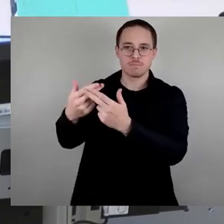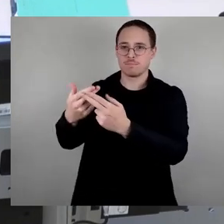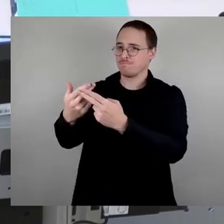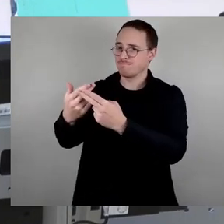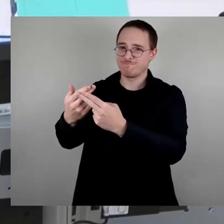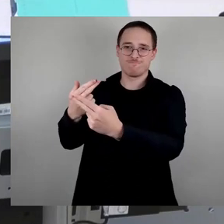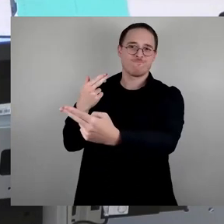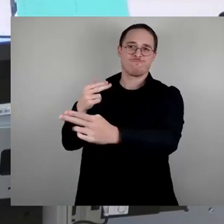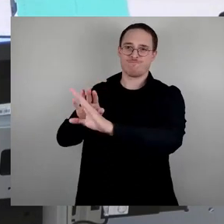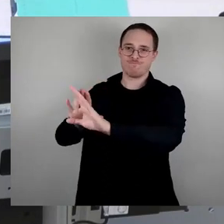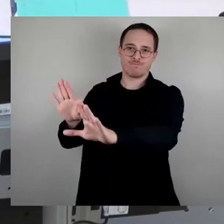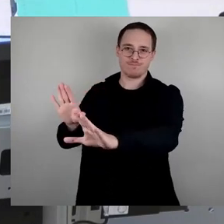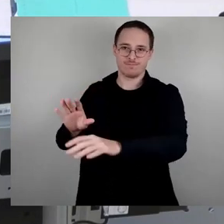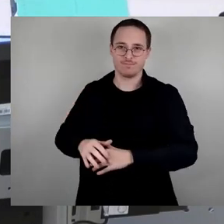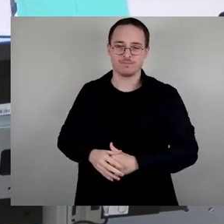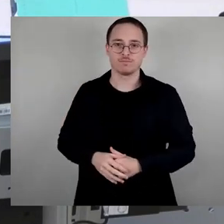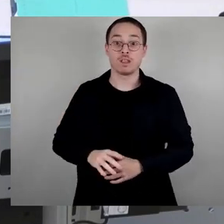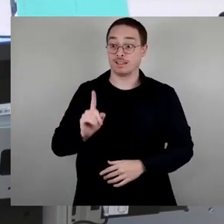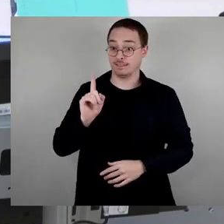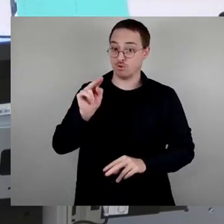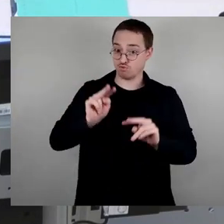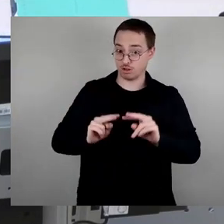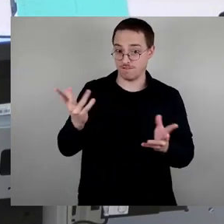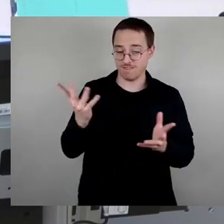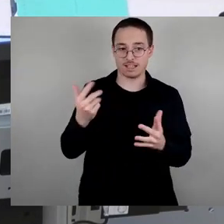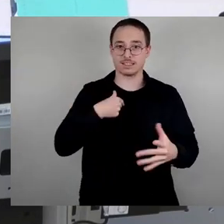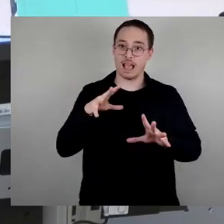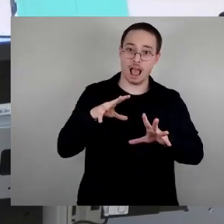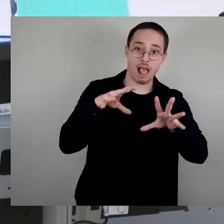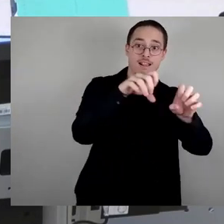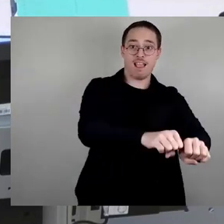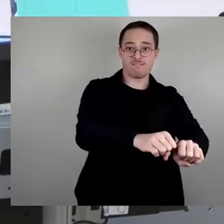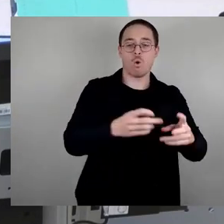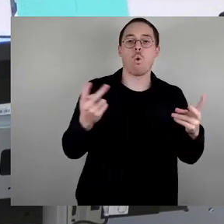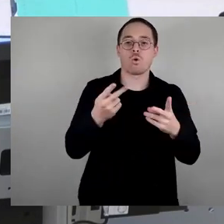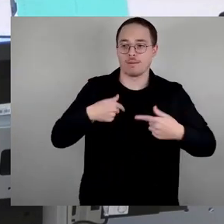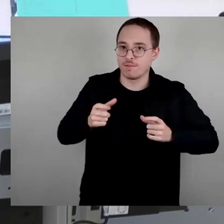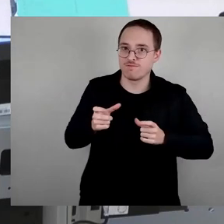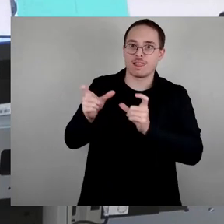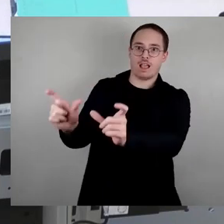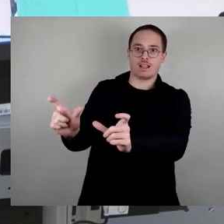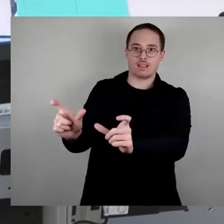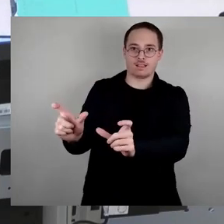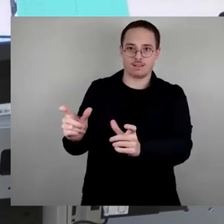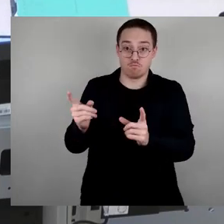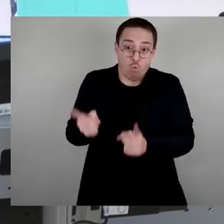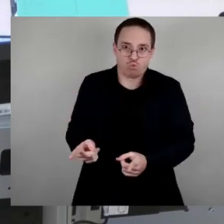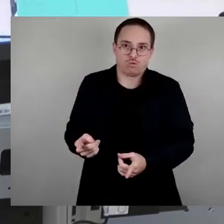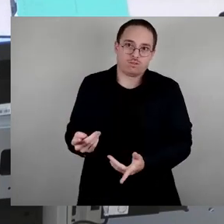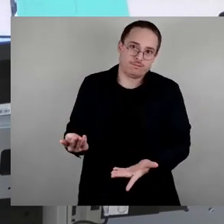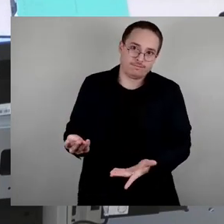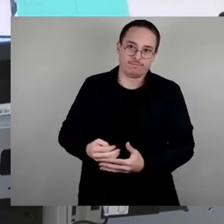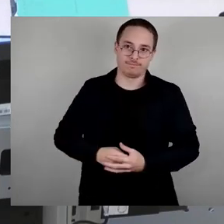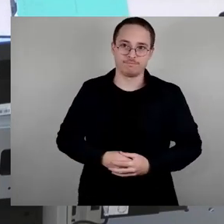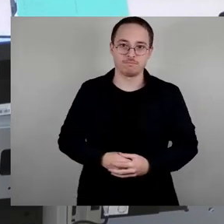ob ich angreife oder ob ich mich verteidigen muss. Das eine ist meine